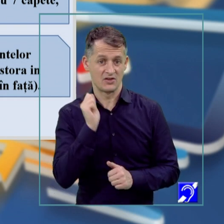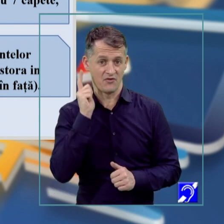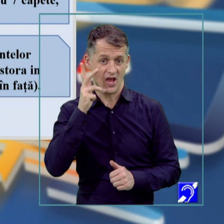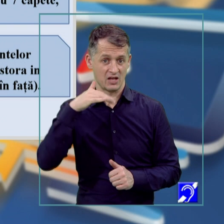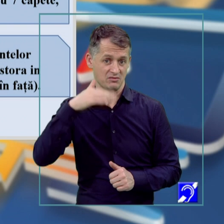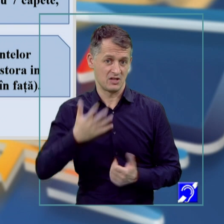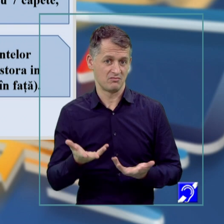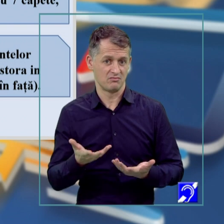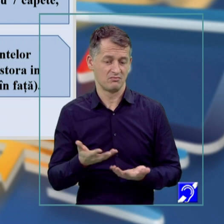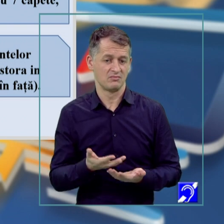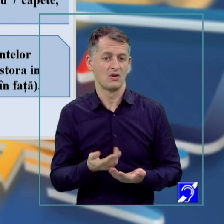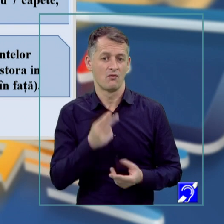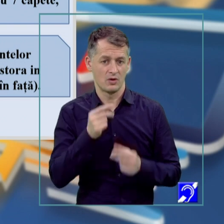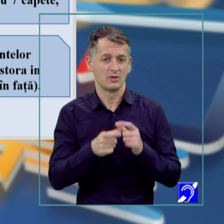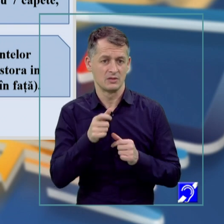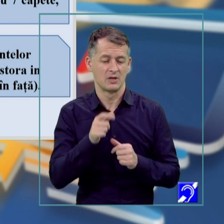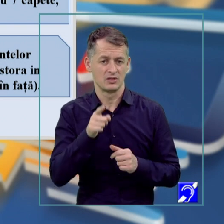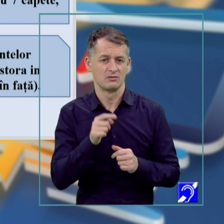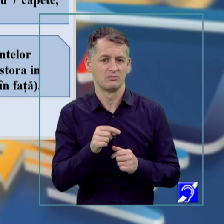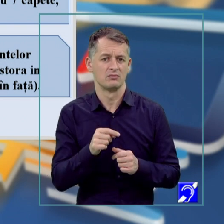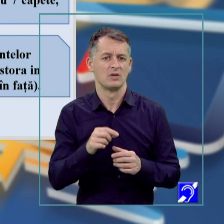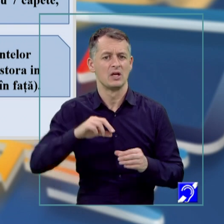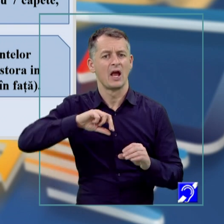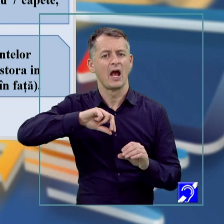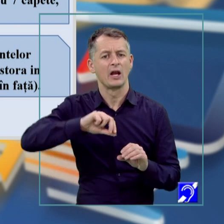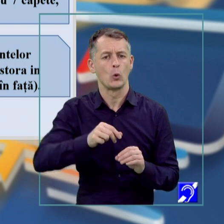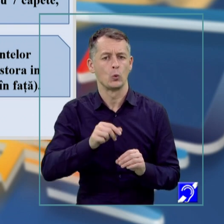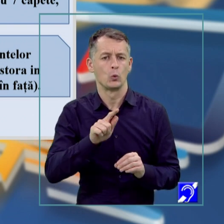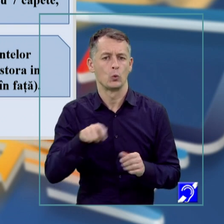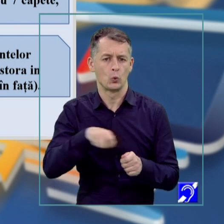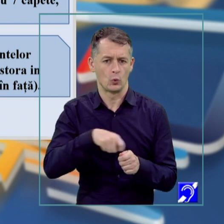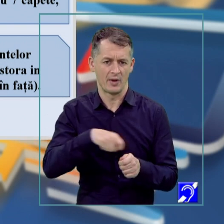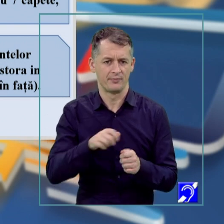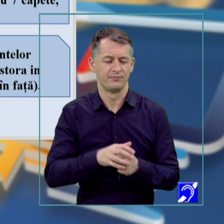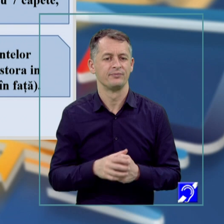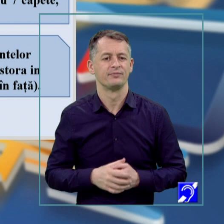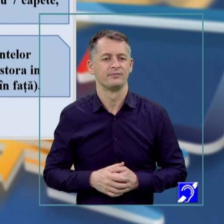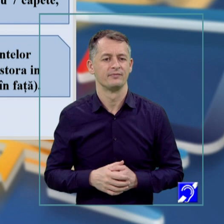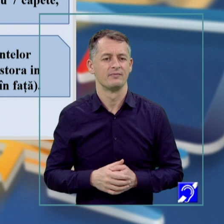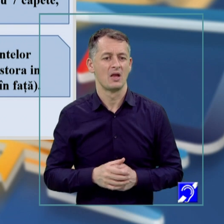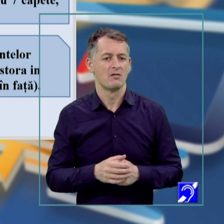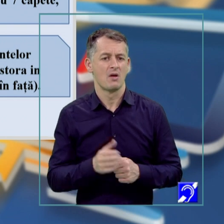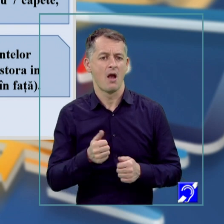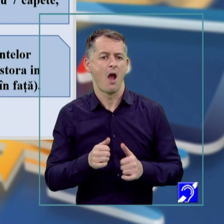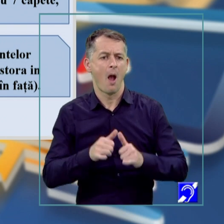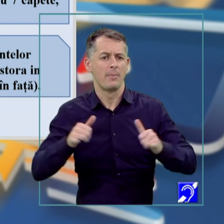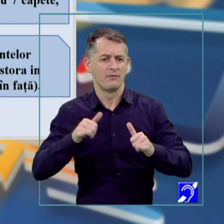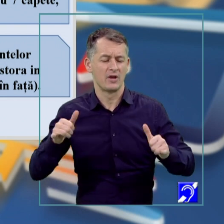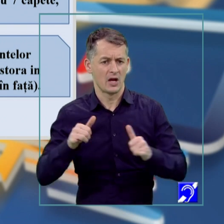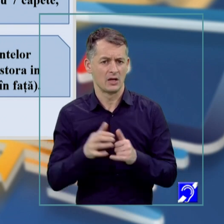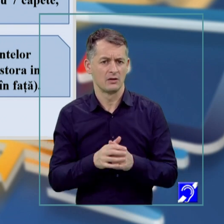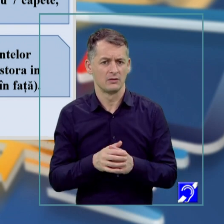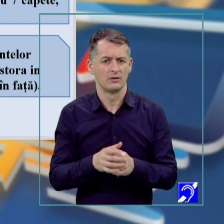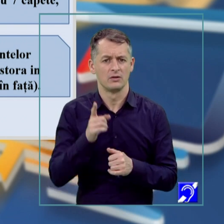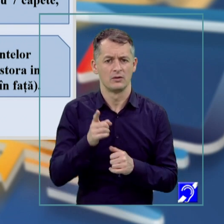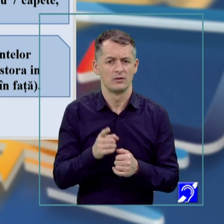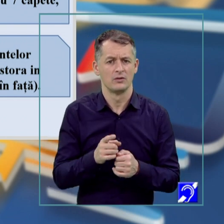discutăm despre intervenția aglutinării. Creionul cu guma, am dat eu exemplu acolo. Amplificarea se refere la modificarea dimensiunilor unei